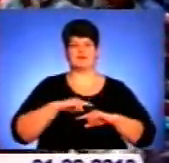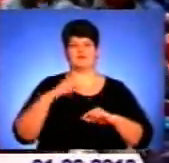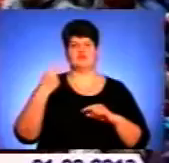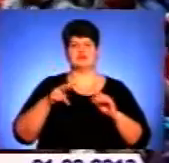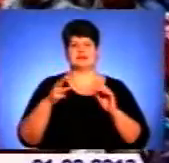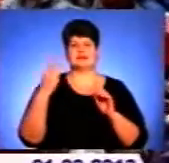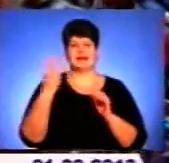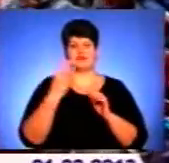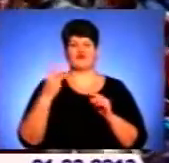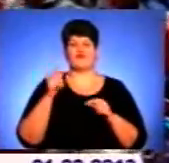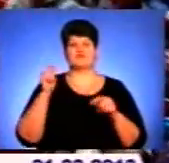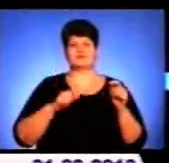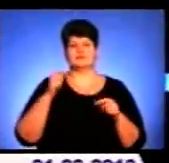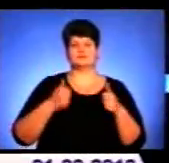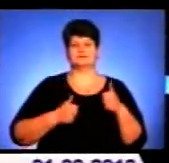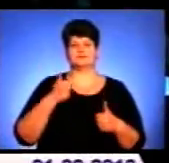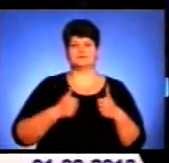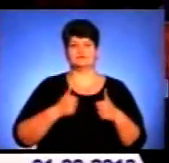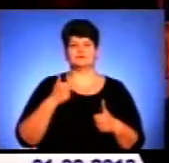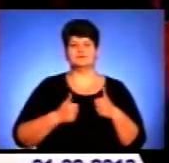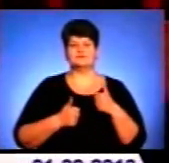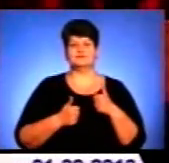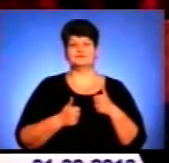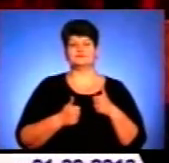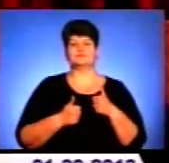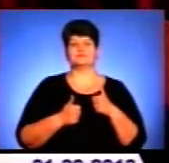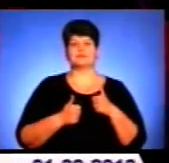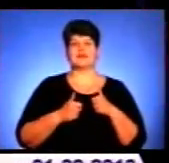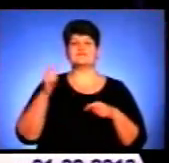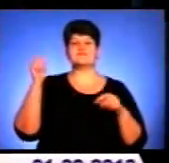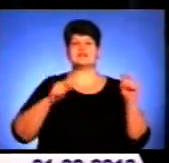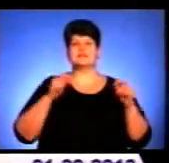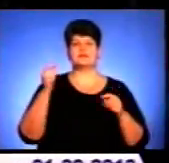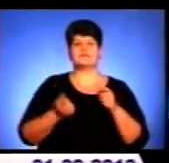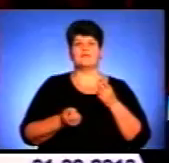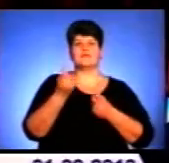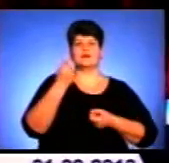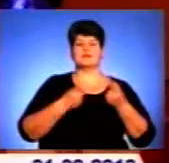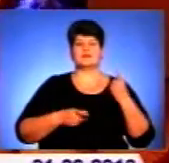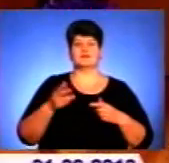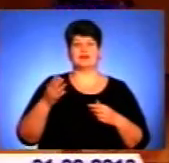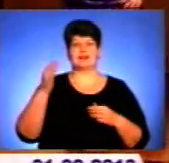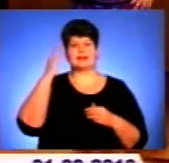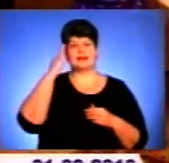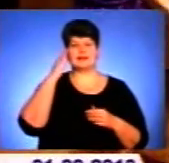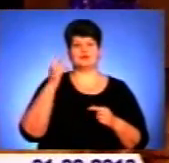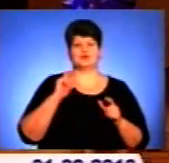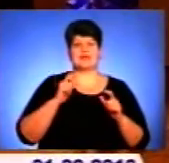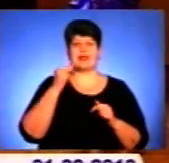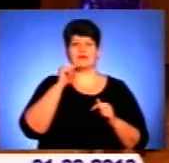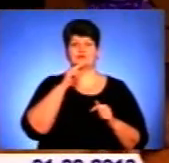фестивалю-конкурсу «Студент «Скаліра-2013». Фестиваль виявив таланти серед студентів економічного університету.